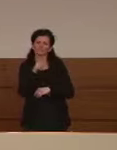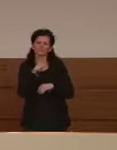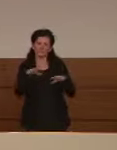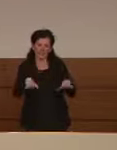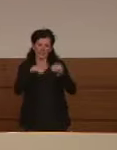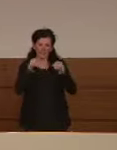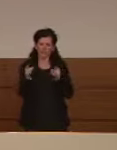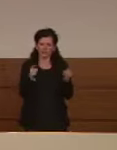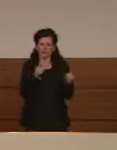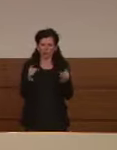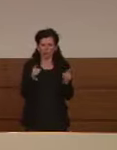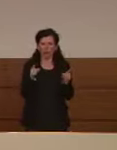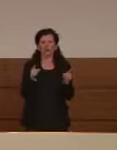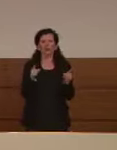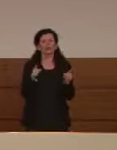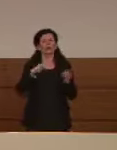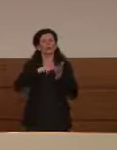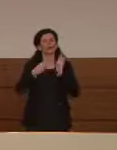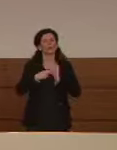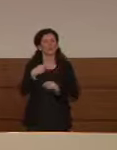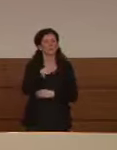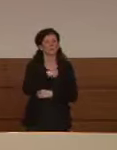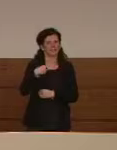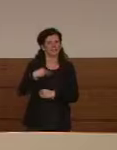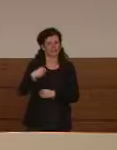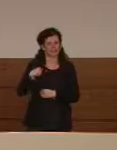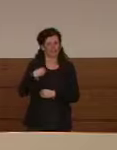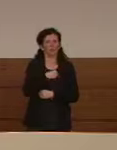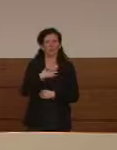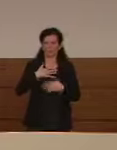come l'anosmia per esempio cioè il fatto di non